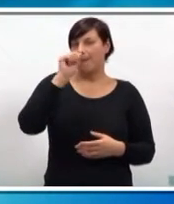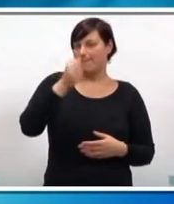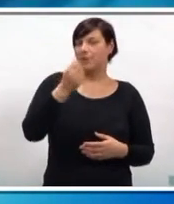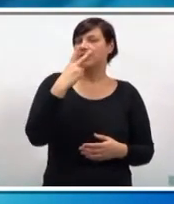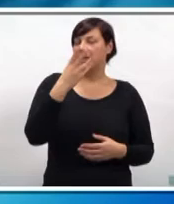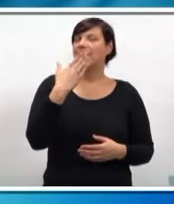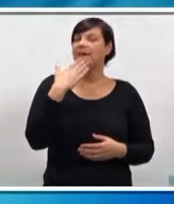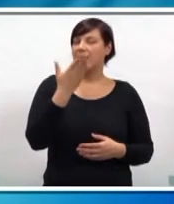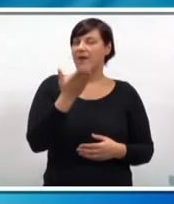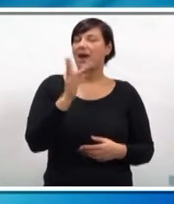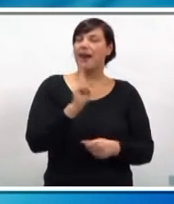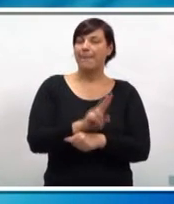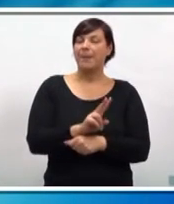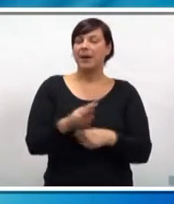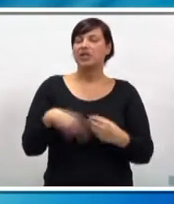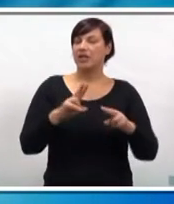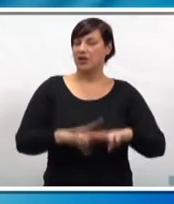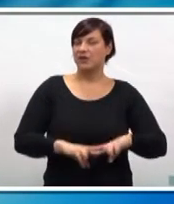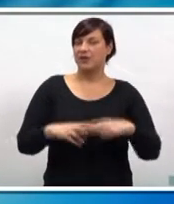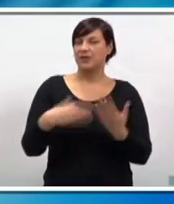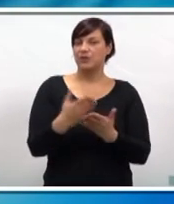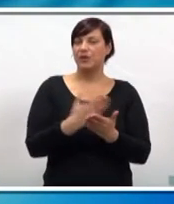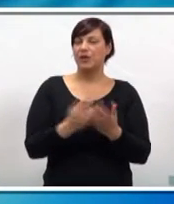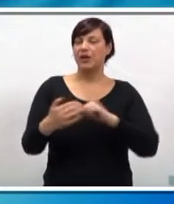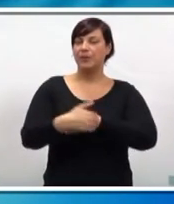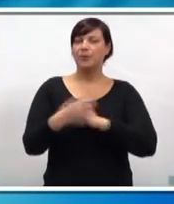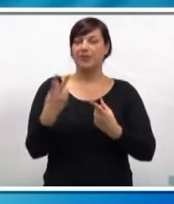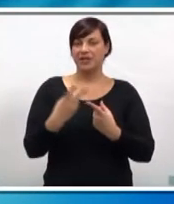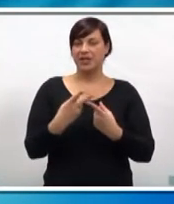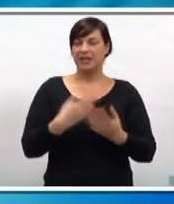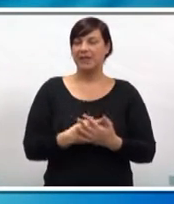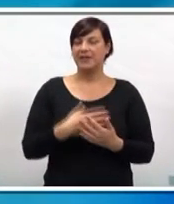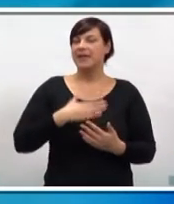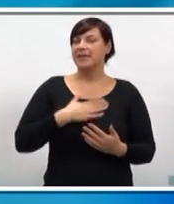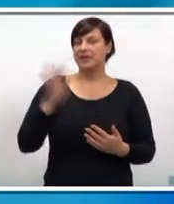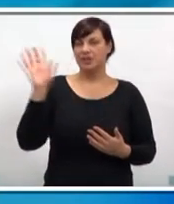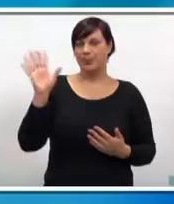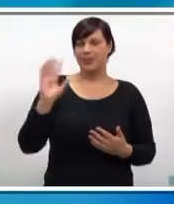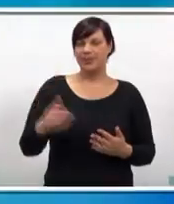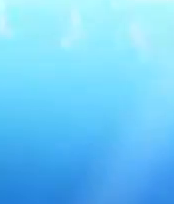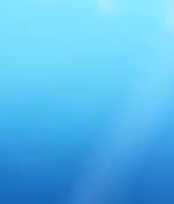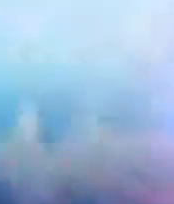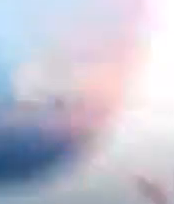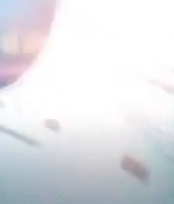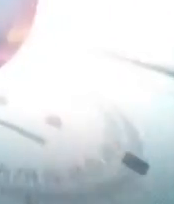Poštovani gledatelji, hvala vam na vašoj pozornosti. Ostanite i dalje uz program Dubrovačke televizije. Srdačan pozdrav!